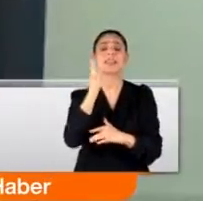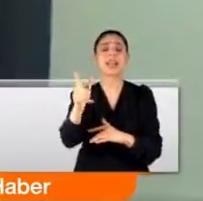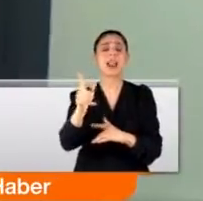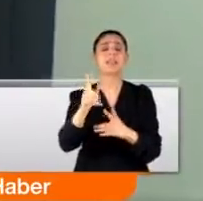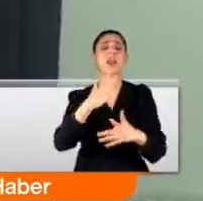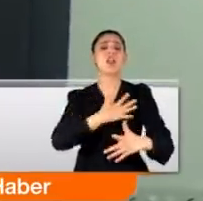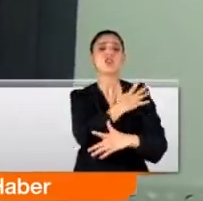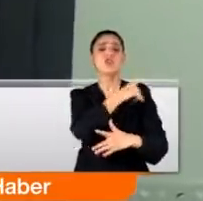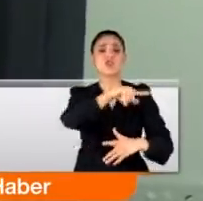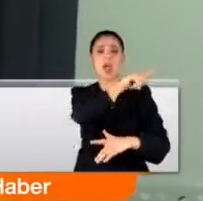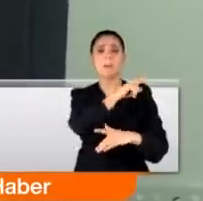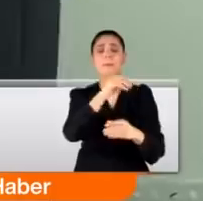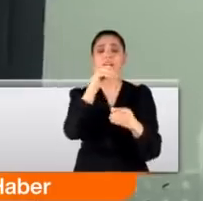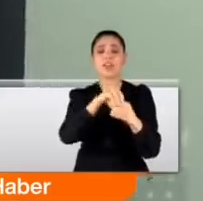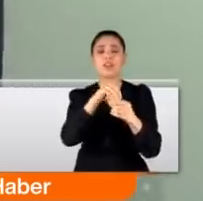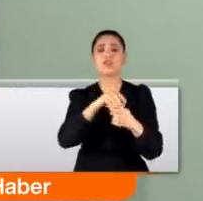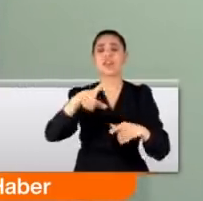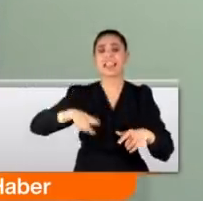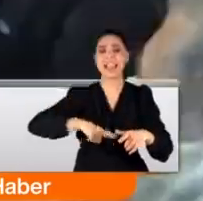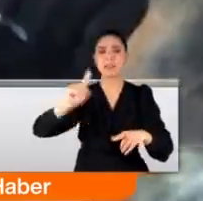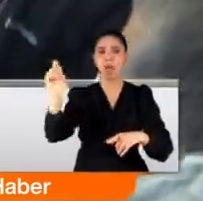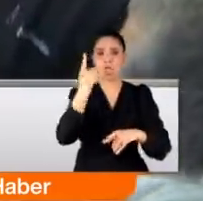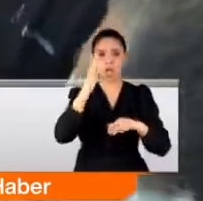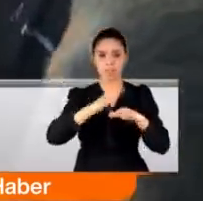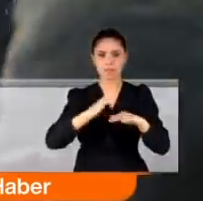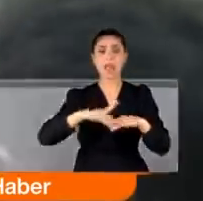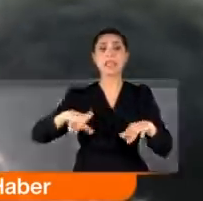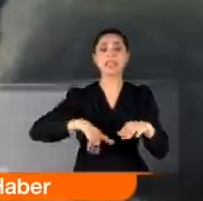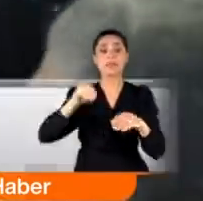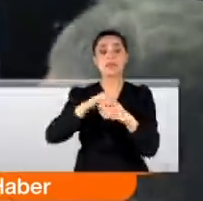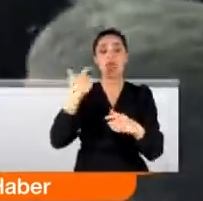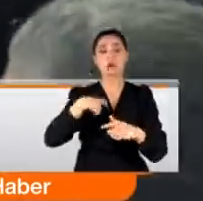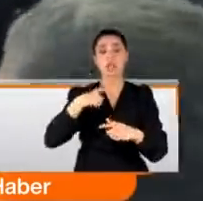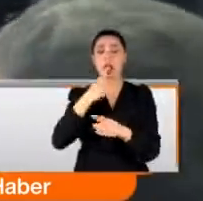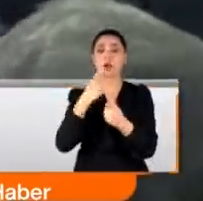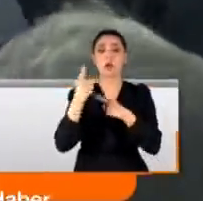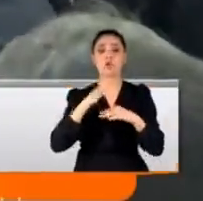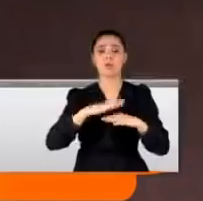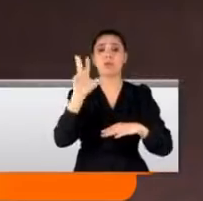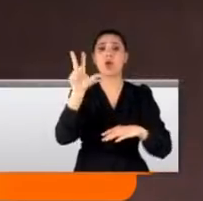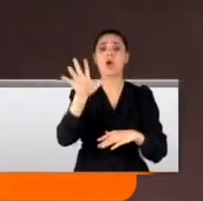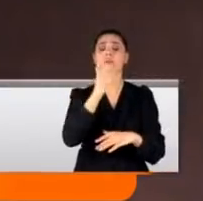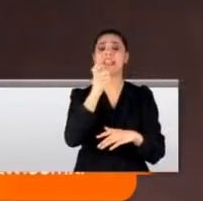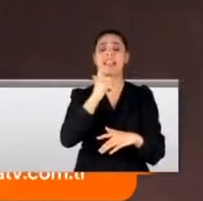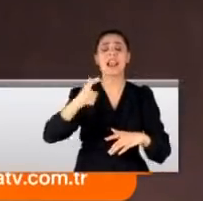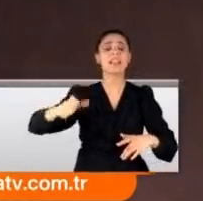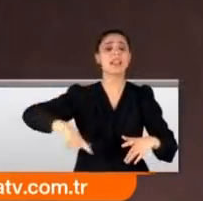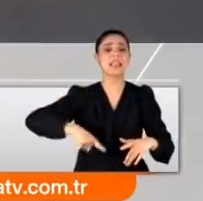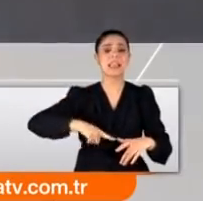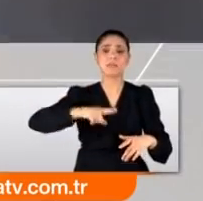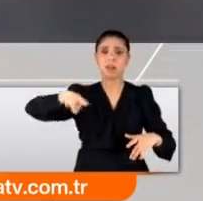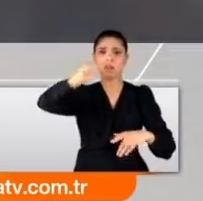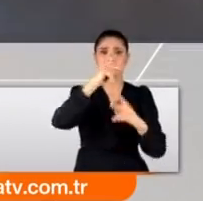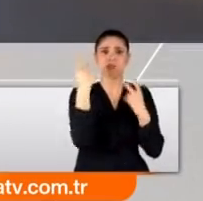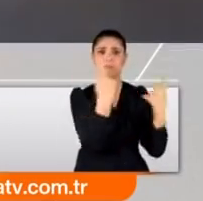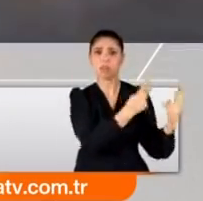'li isimlerin yönettiği İzmir için ayrı bir parantez açtı. İzmir'in hali ortada. 35 yıldır sizde ya.